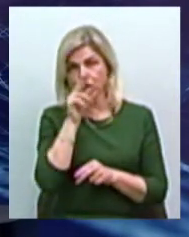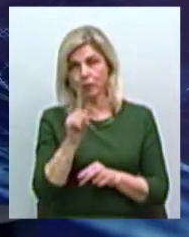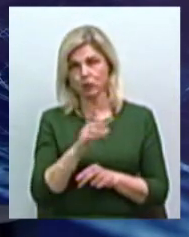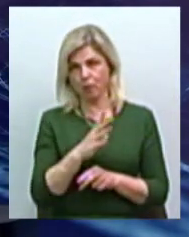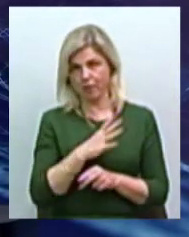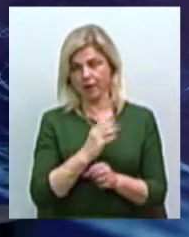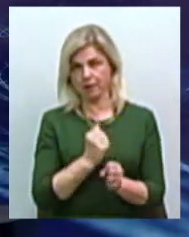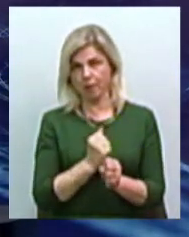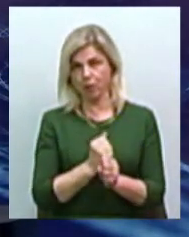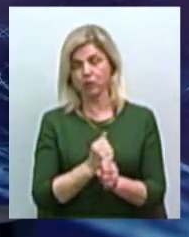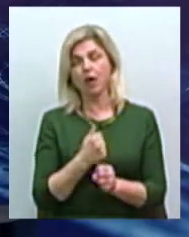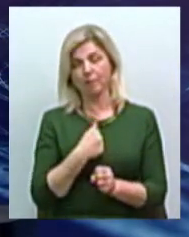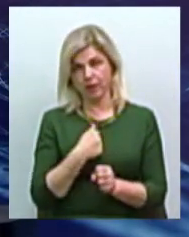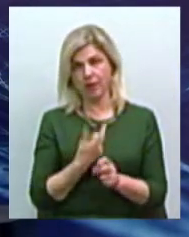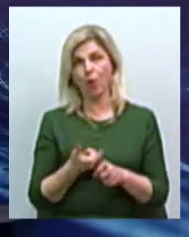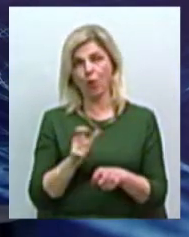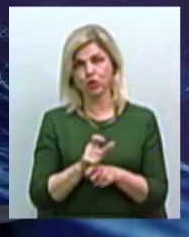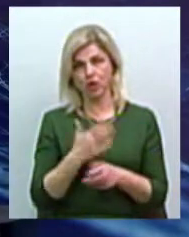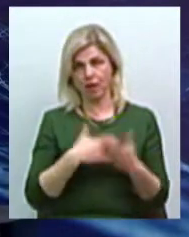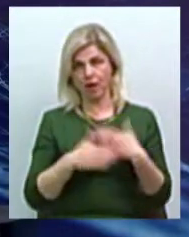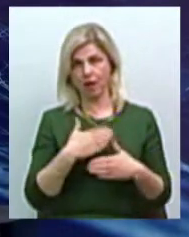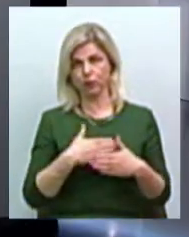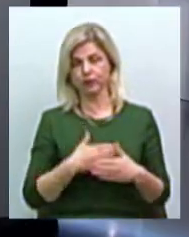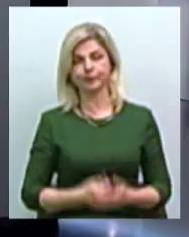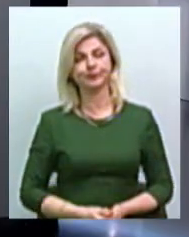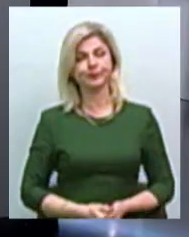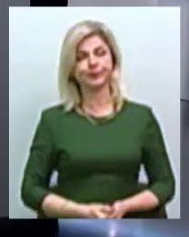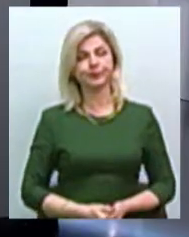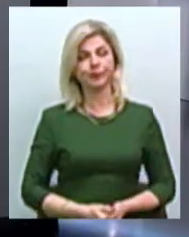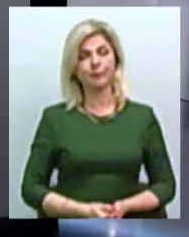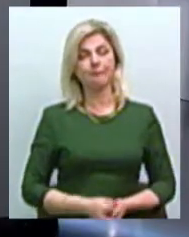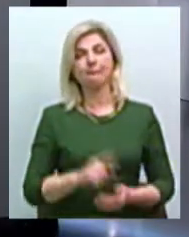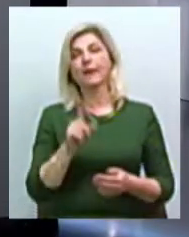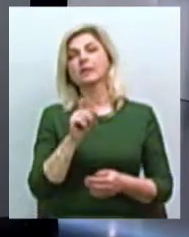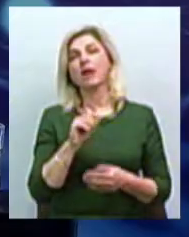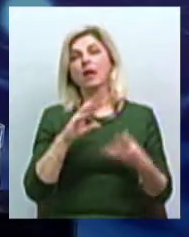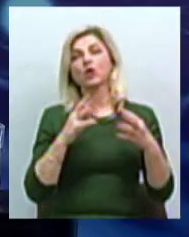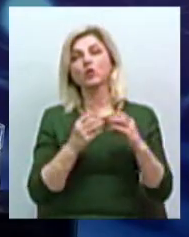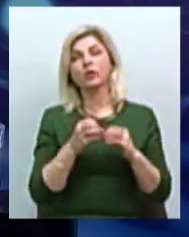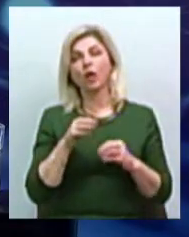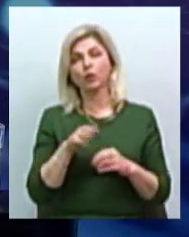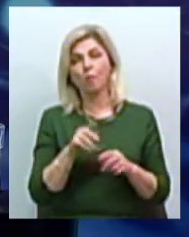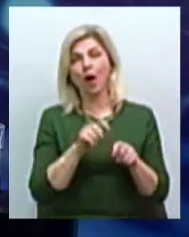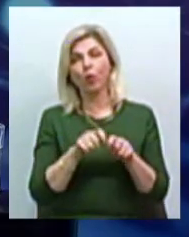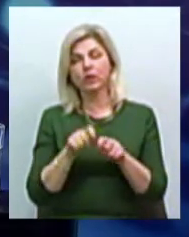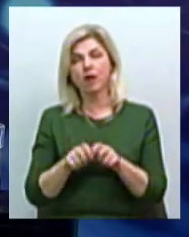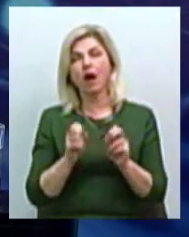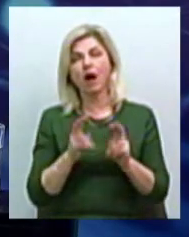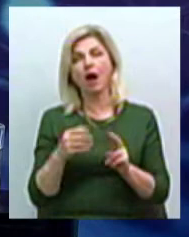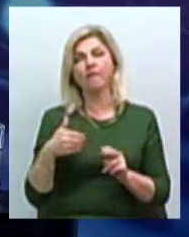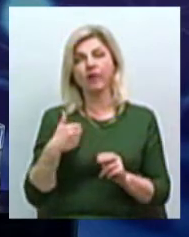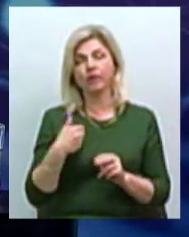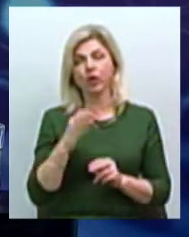Мені це, в принципі, дуже радує. Це не може не радувати. За результатами аудиту наскільки ефективно ОТГ